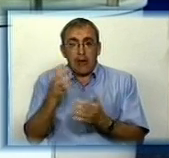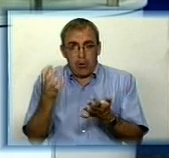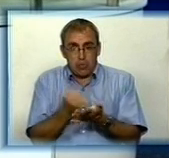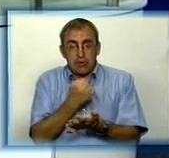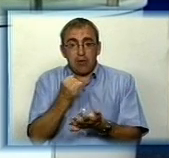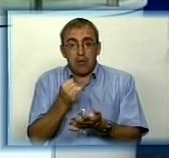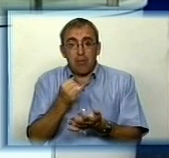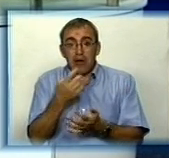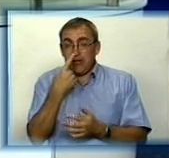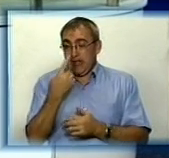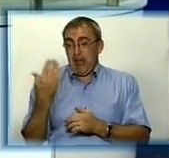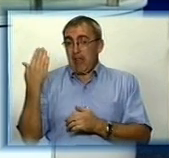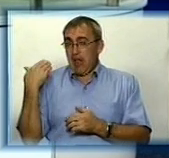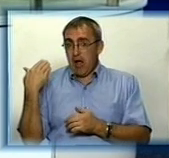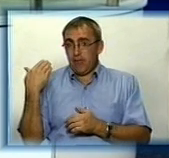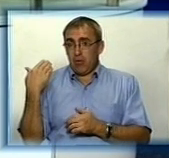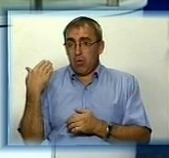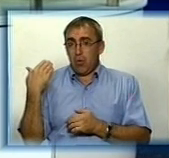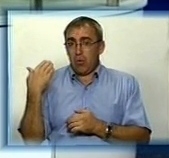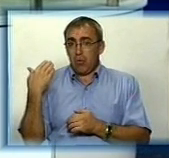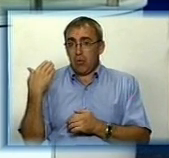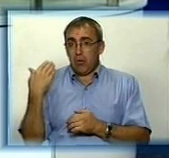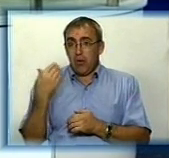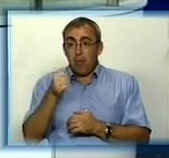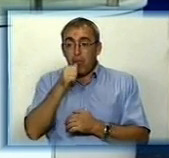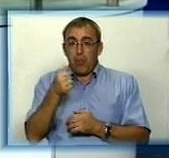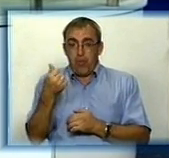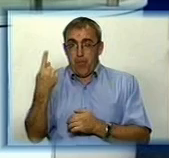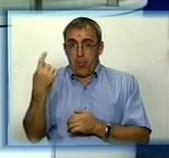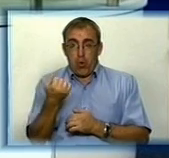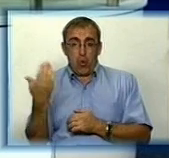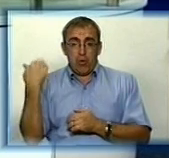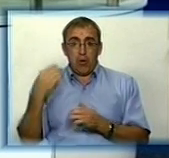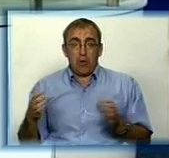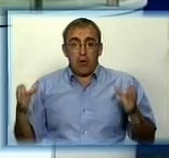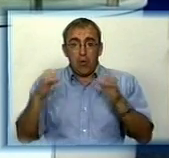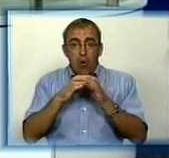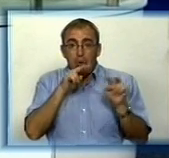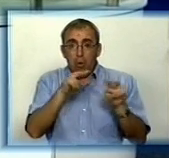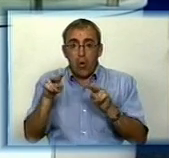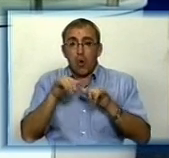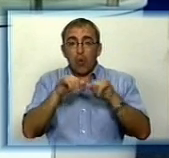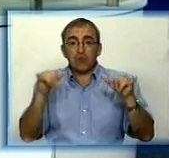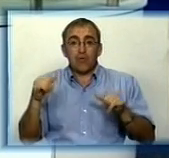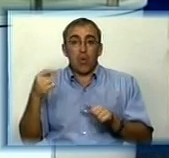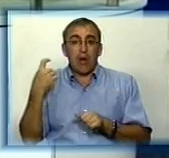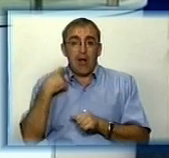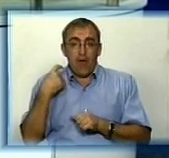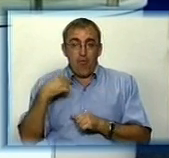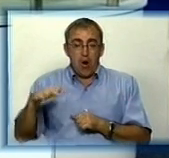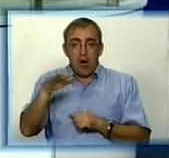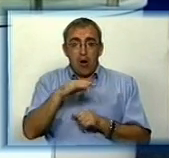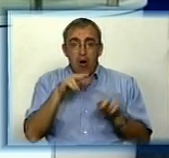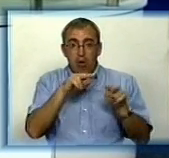совсем недавно, на прошлій неділе, збирався Наблюдовий Совет Фонда розвитку Кировоградщини. Главою